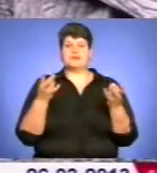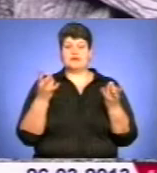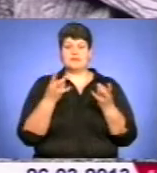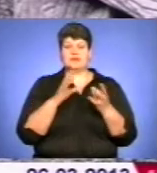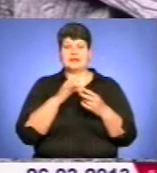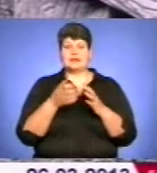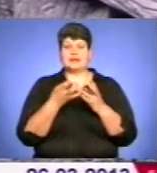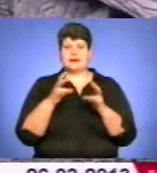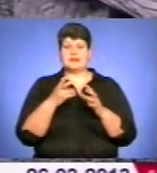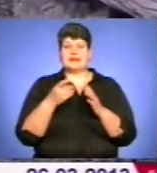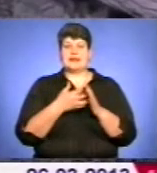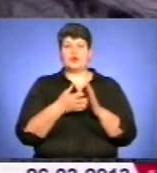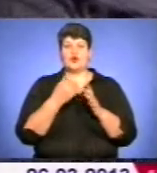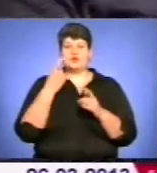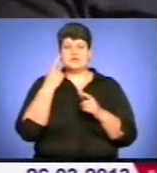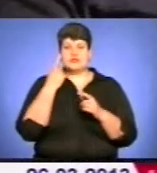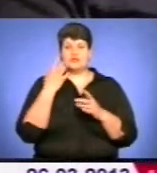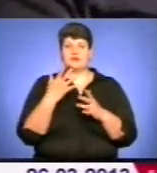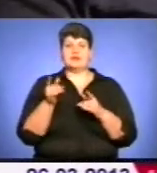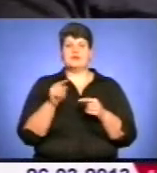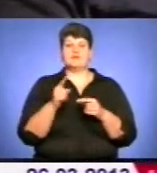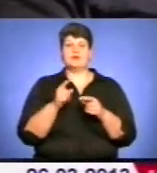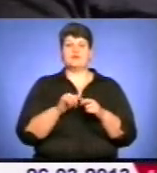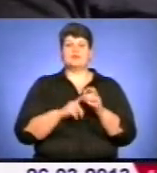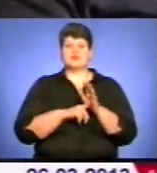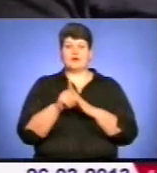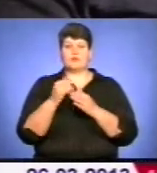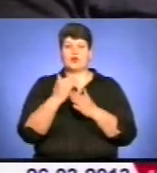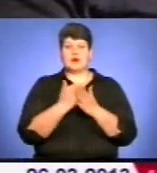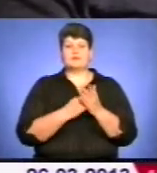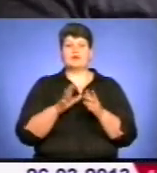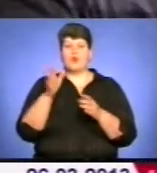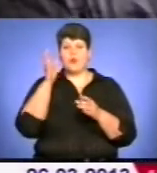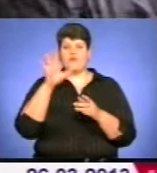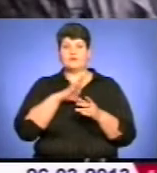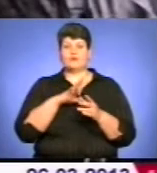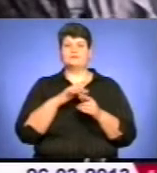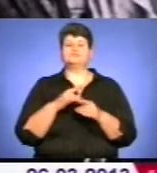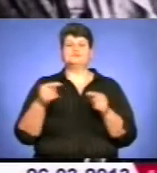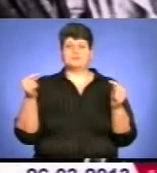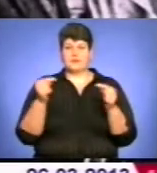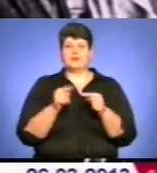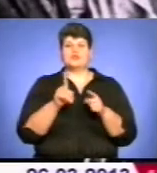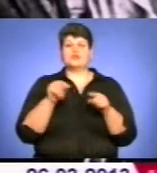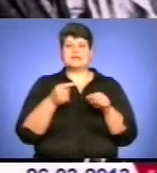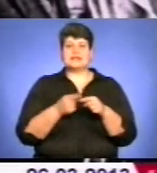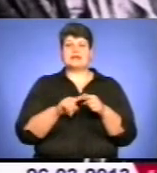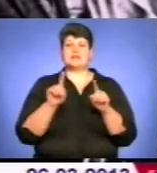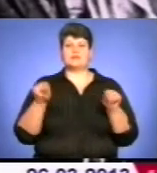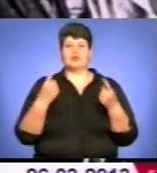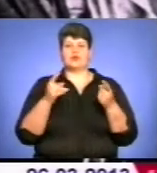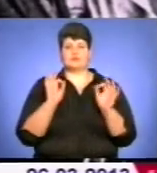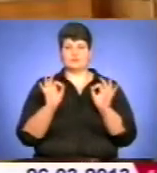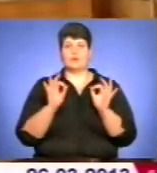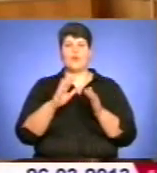він запропонував ввести у навчальну програму мистецькі предмети. Науковець був переконаний, така система освіти створить комфортні умови для